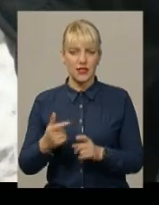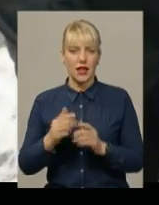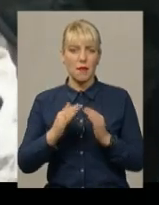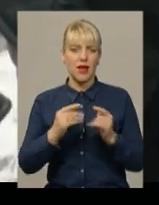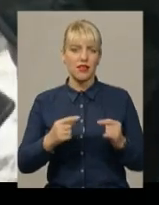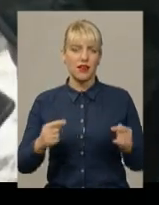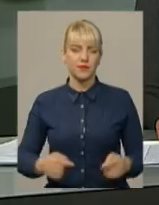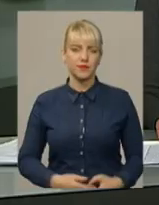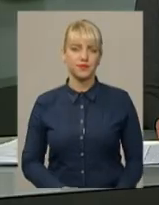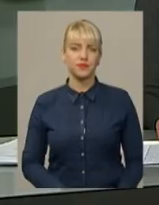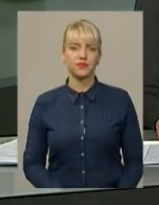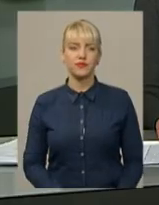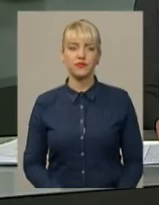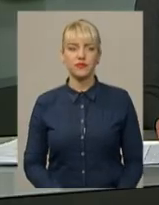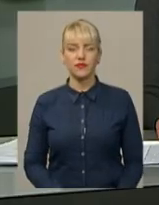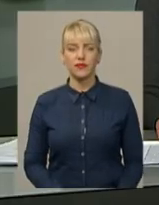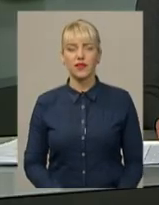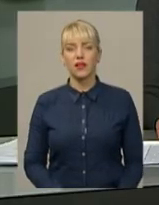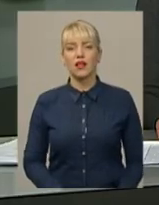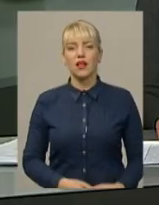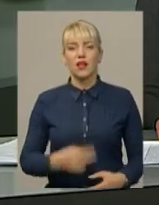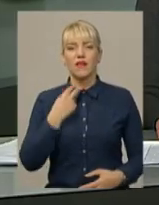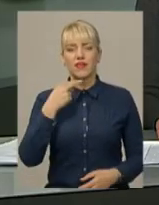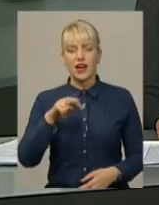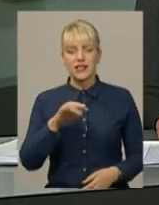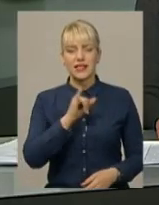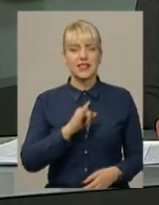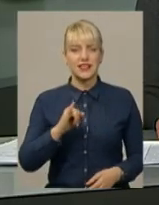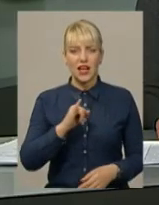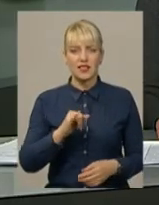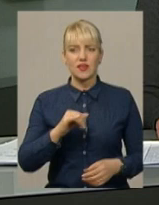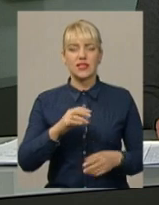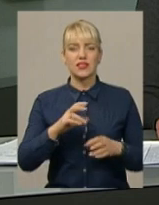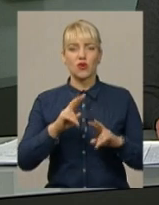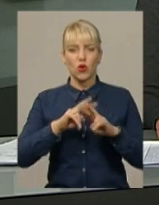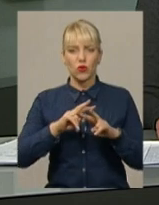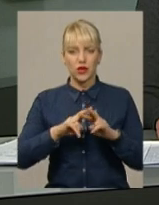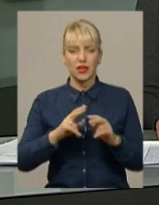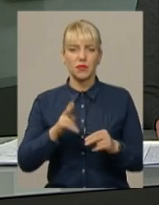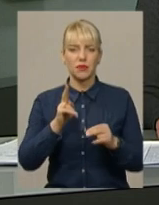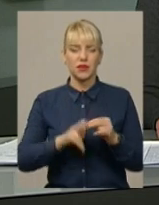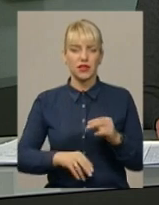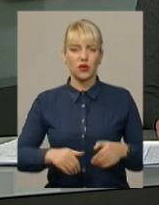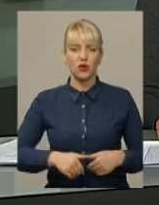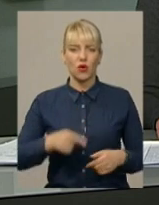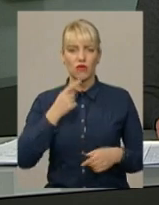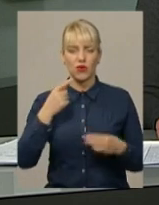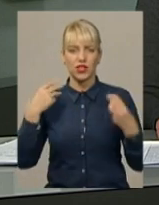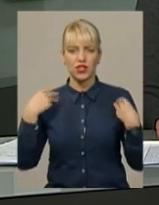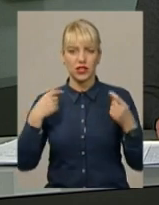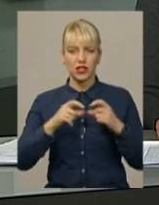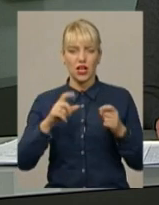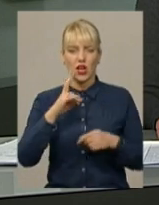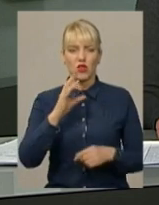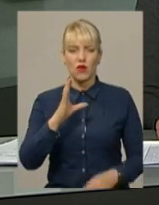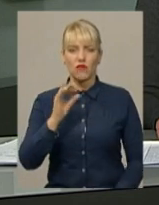Поділля, Центр. В'язні з Яславської замкової колонії припинили голодування, запевняє начальник закладу Олександр